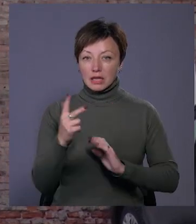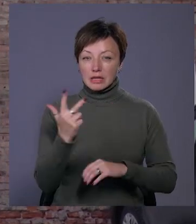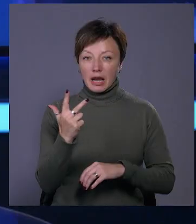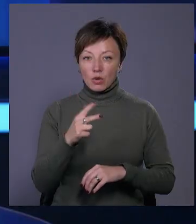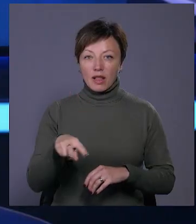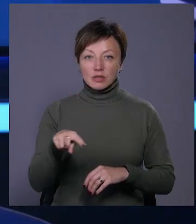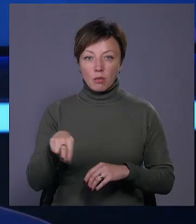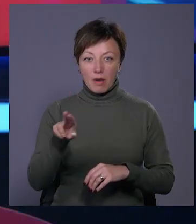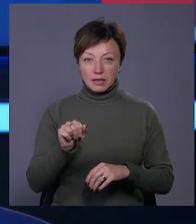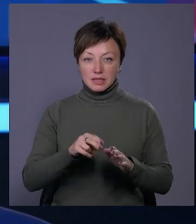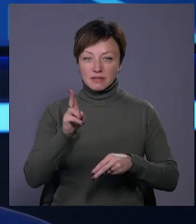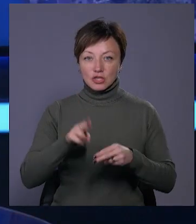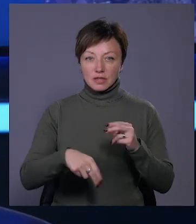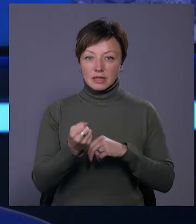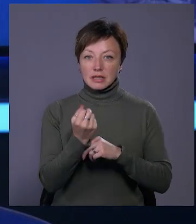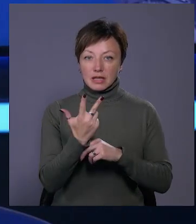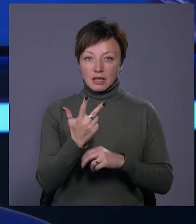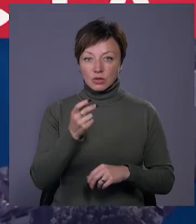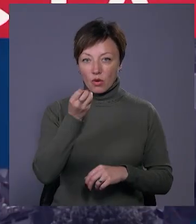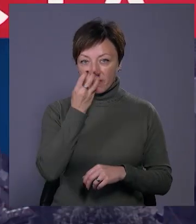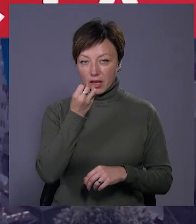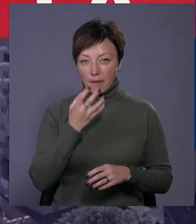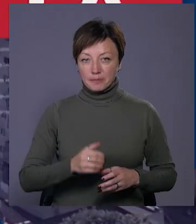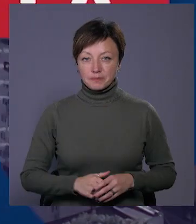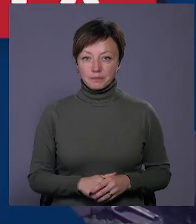листопада, завершився 13 квітня.